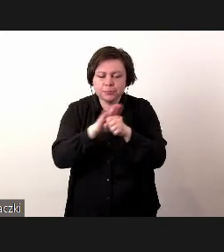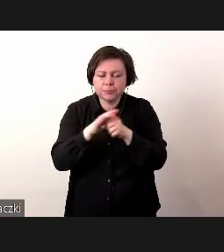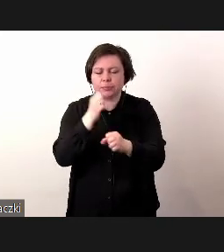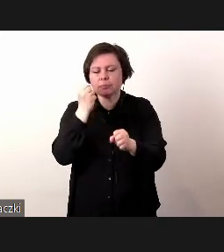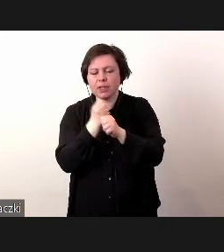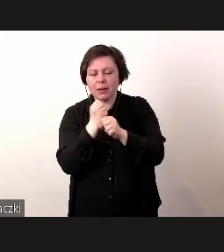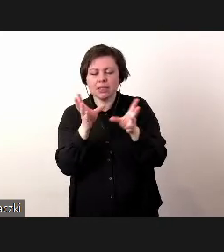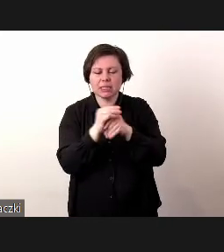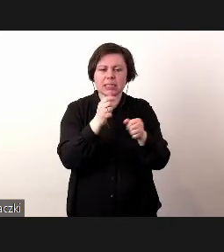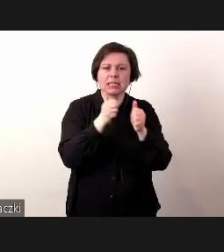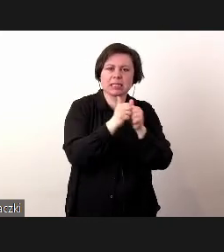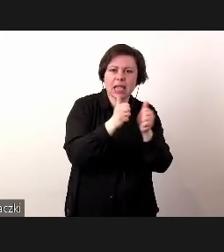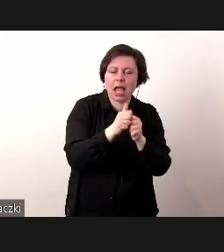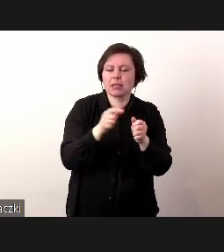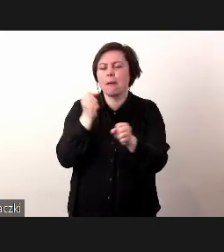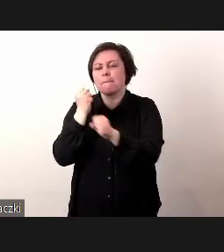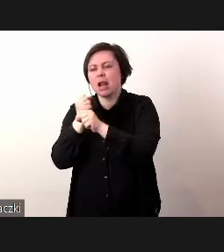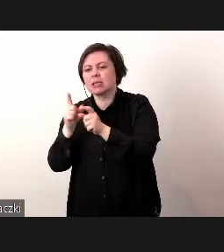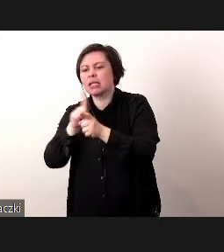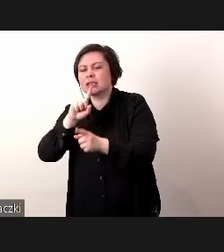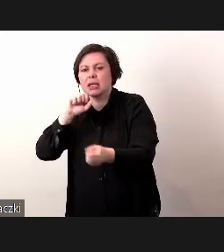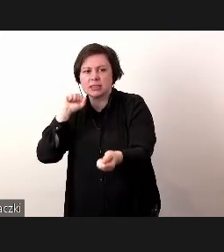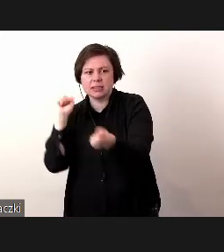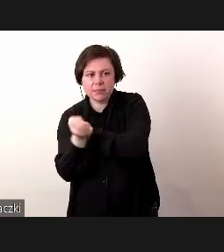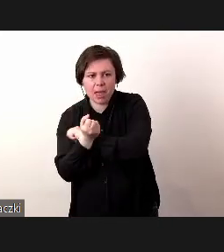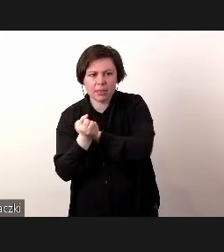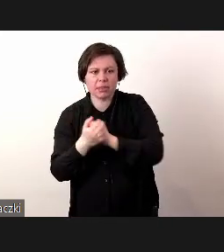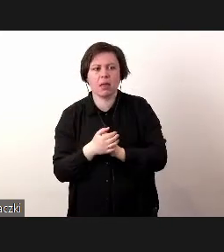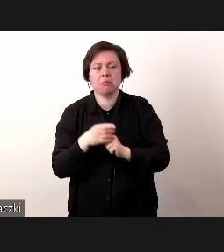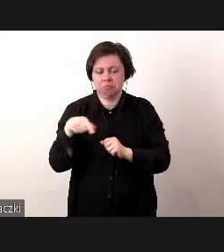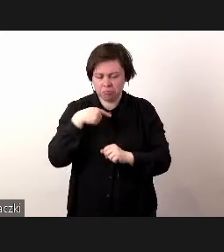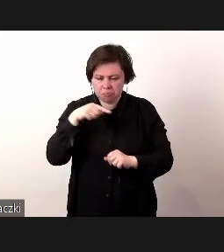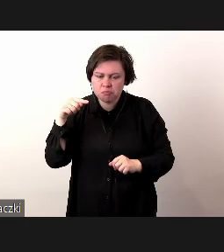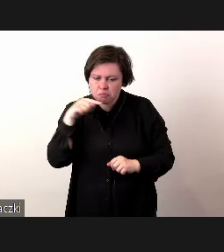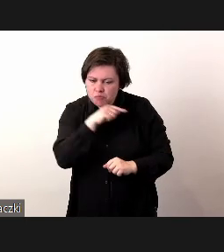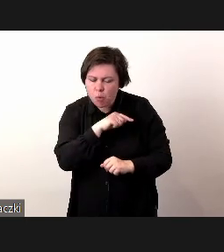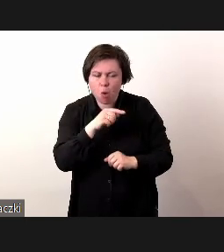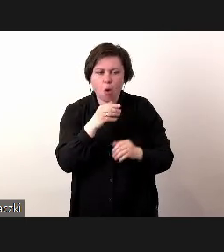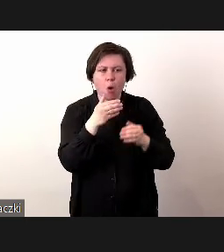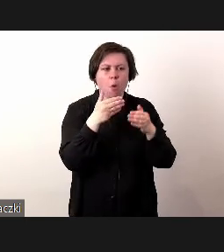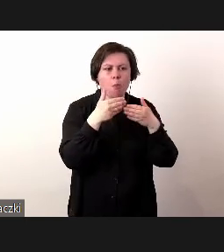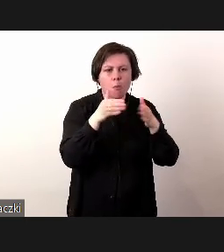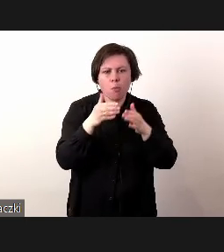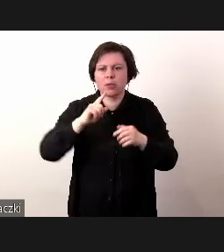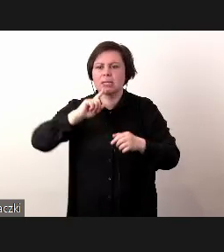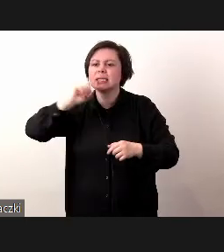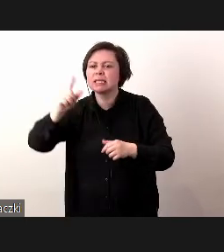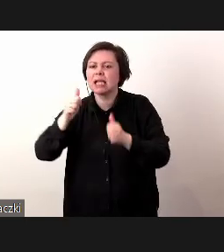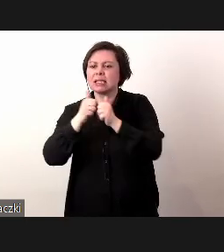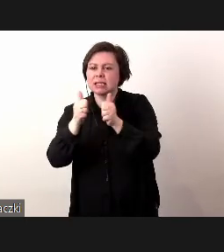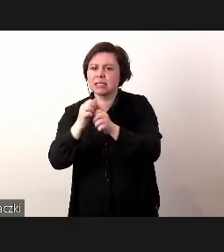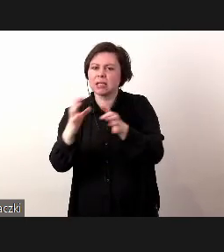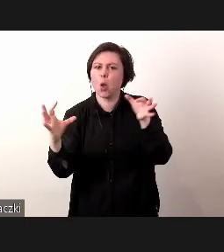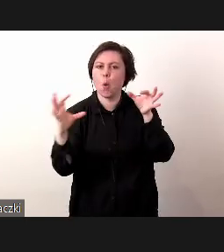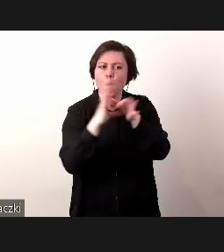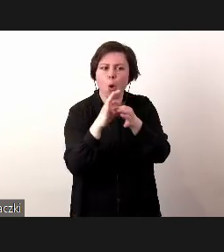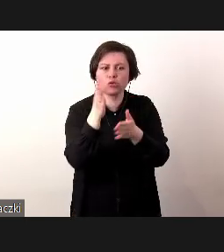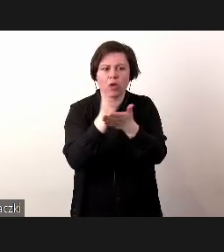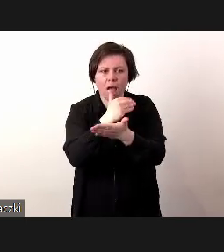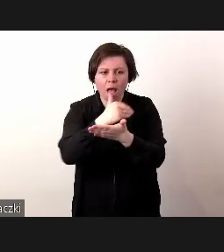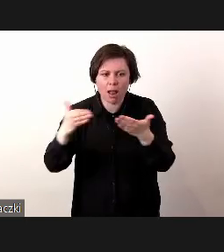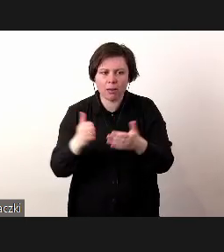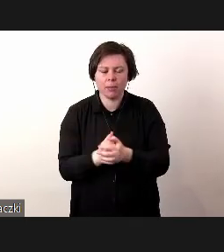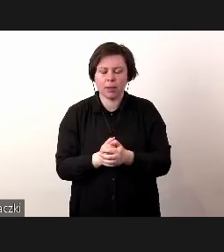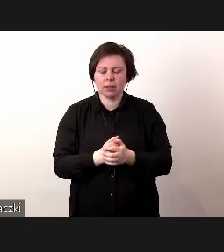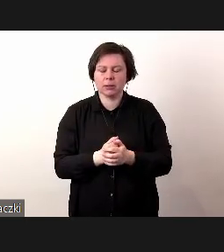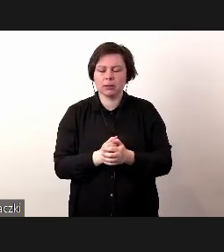ze zadaniami, pracę ze zmianami, gdzie jesteśmy w stanie otwierać i zlecać zadania, łączyć te elementy razem z